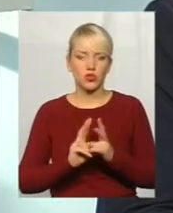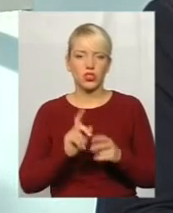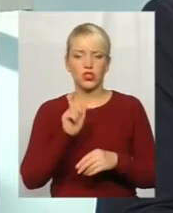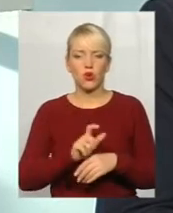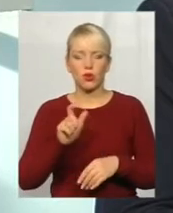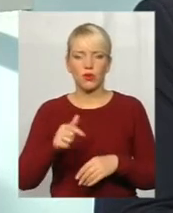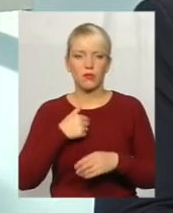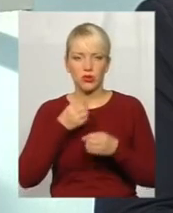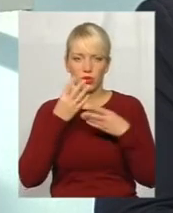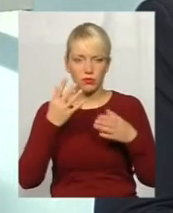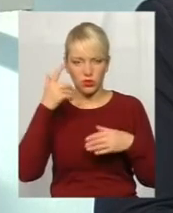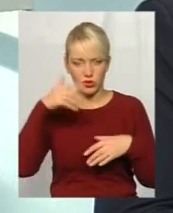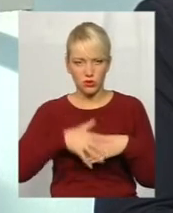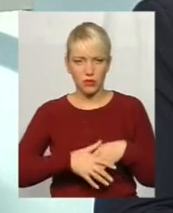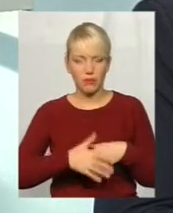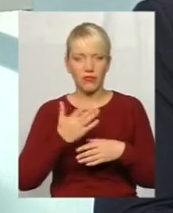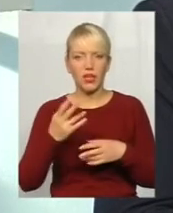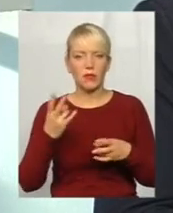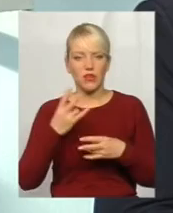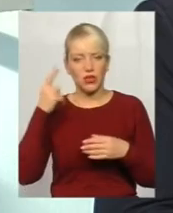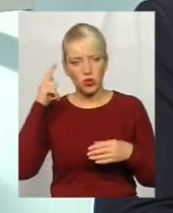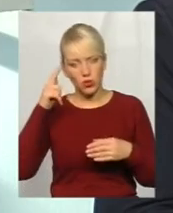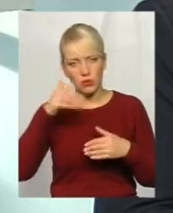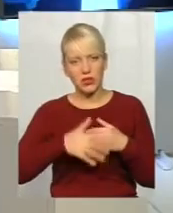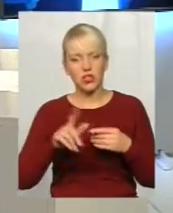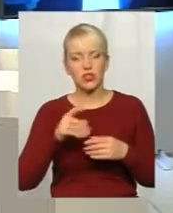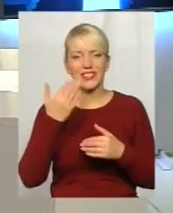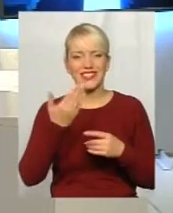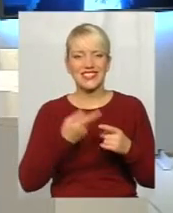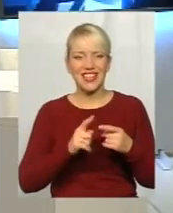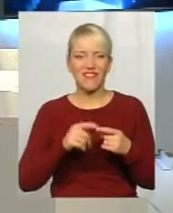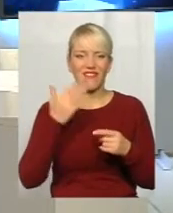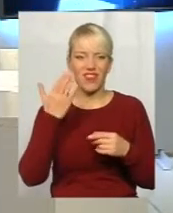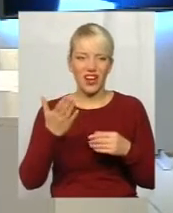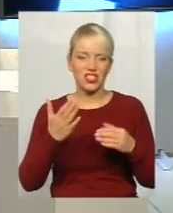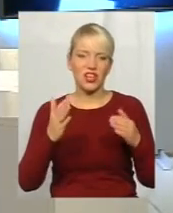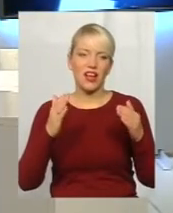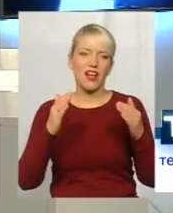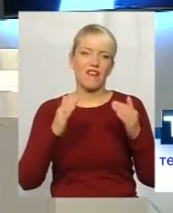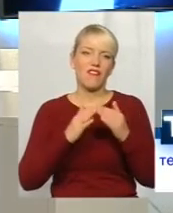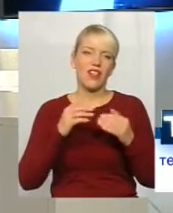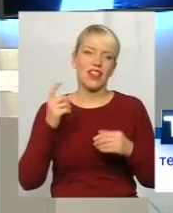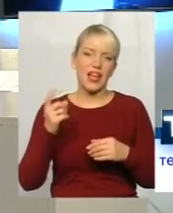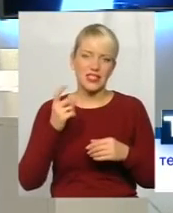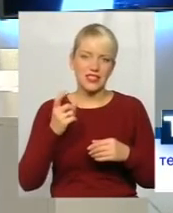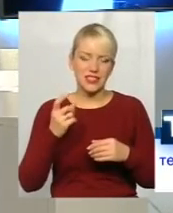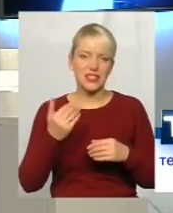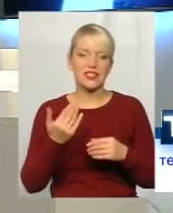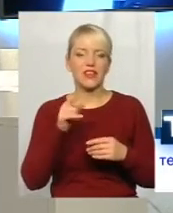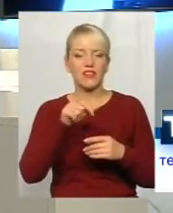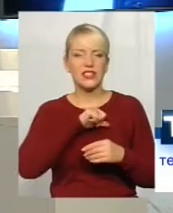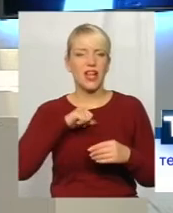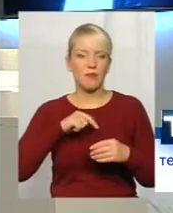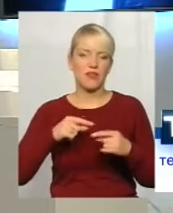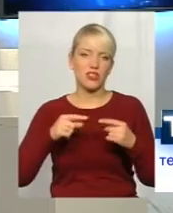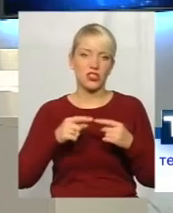добре розуміємо, і ви повинні розуміти, що це ваша власність, і ви вправі визначати, яким чином користуватись.